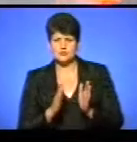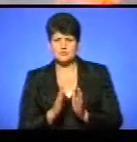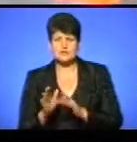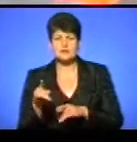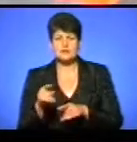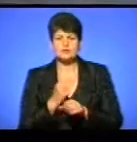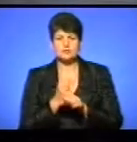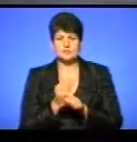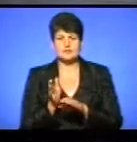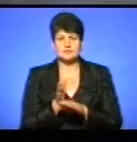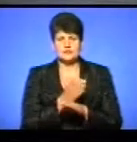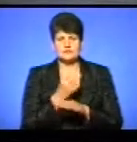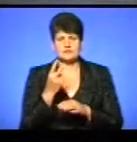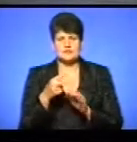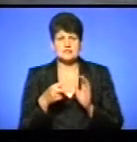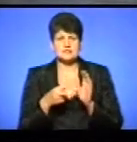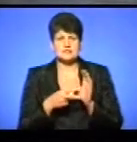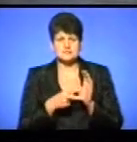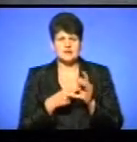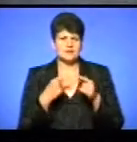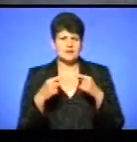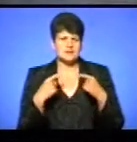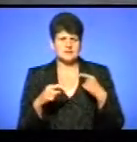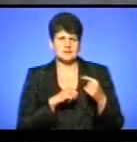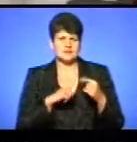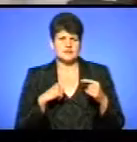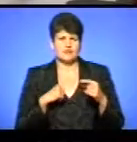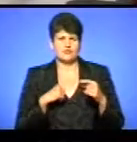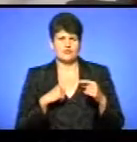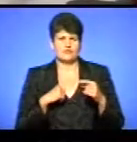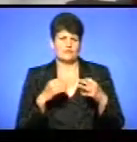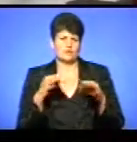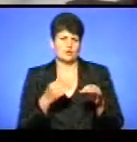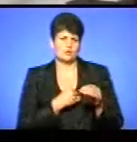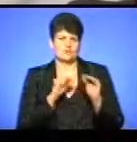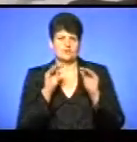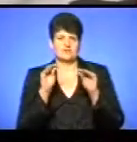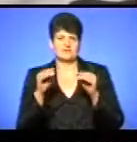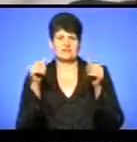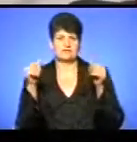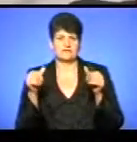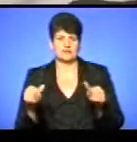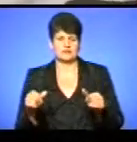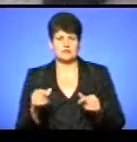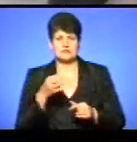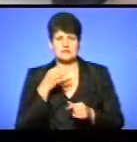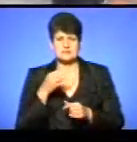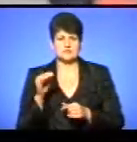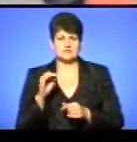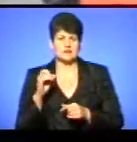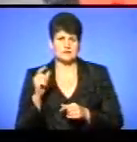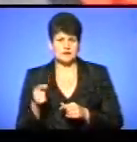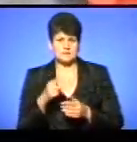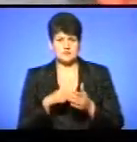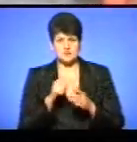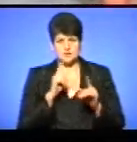там провели демонтаж більше 20 самовільно влаштованих вивісок та дашків, повідомив начальник управління житлого комунального господарства Тернопільської міськради